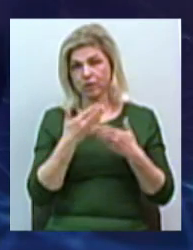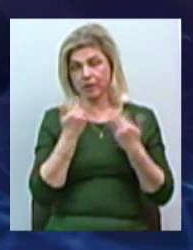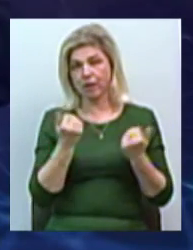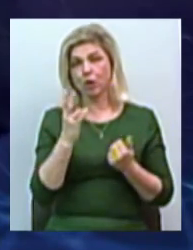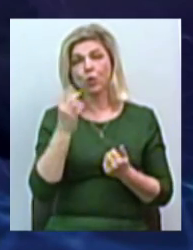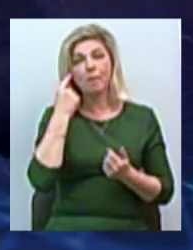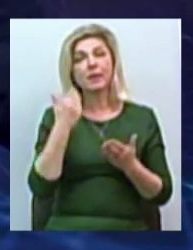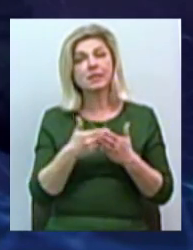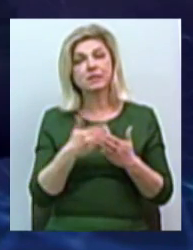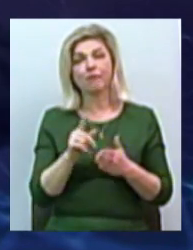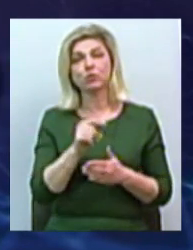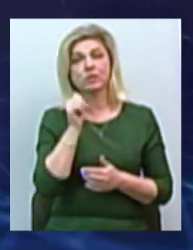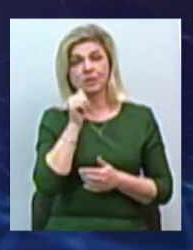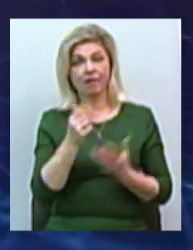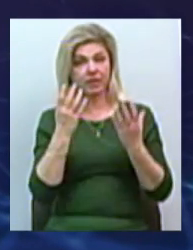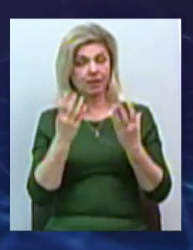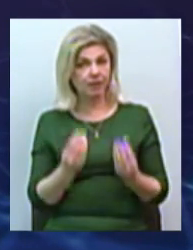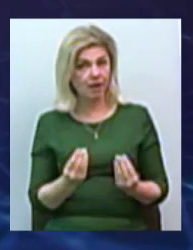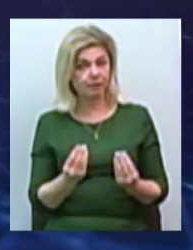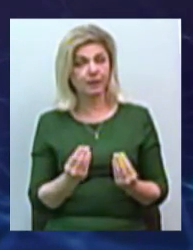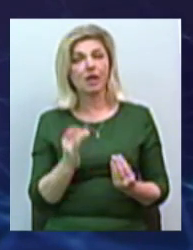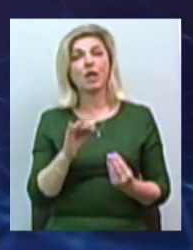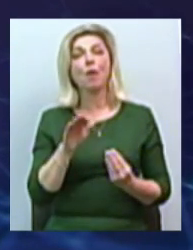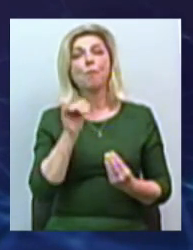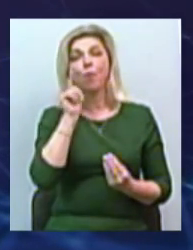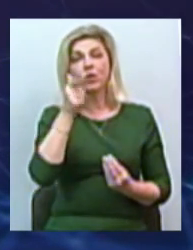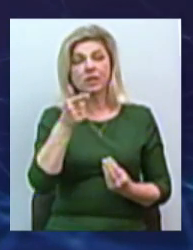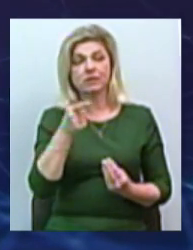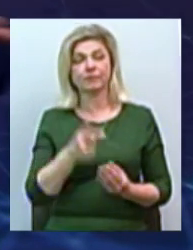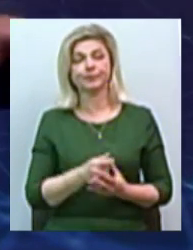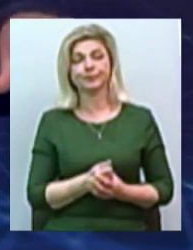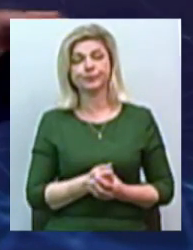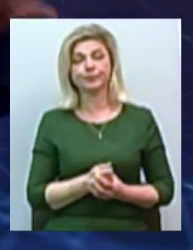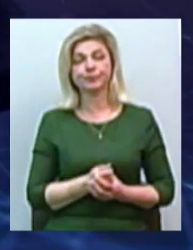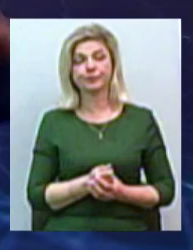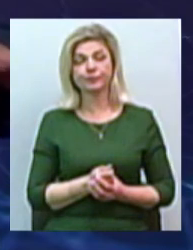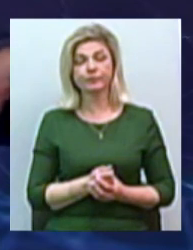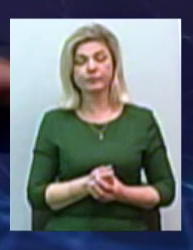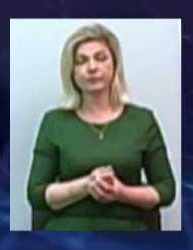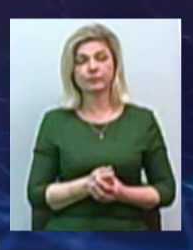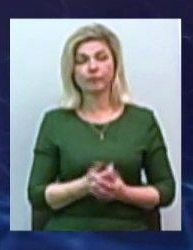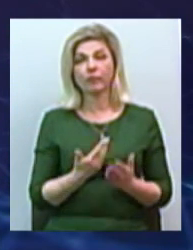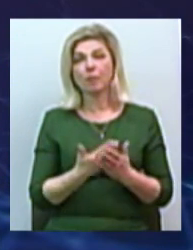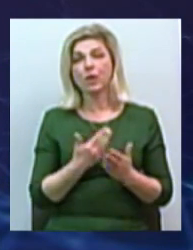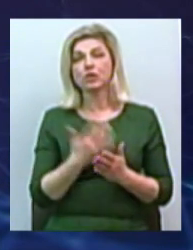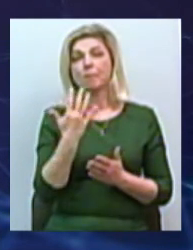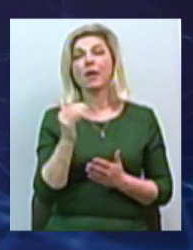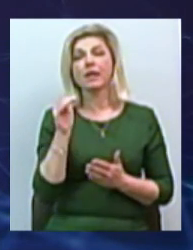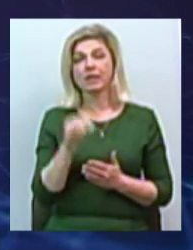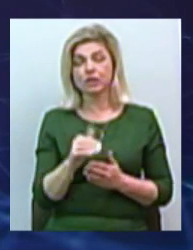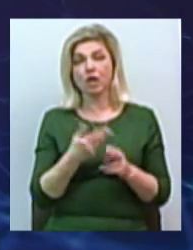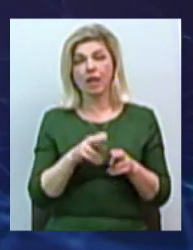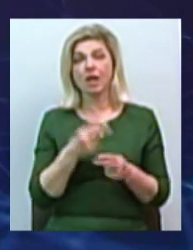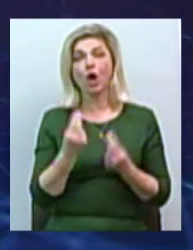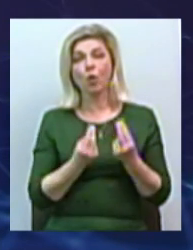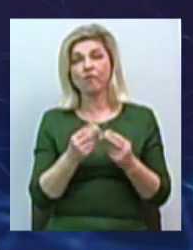себе, що з завтрашнього дня і послезавтра, і так далі, і вот то, що почти 5 тисяч цих гравих місць,